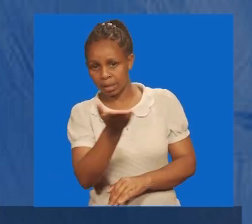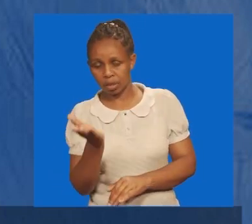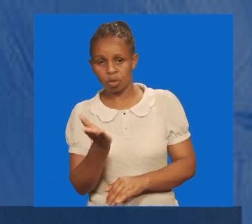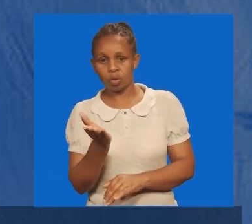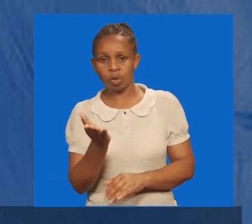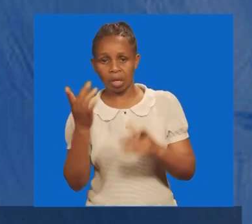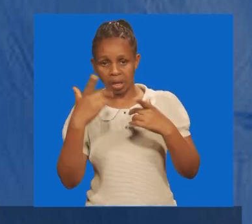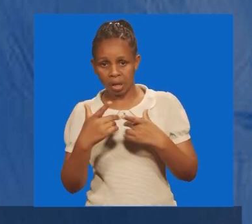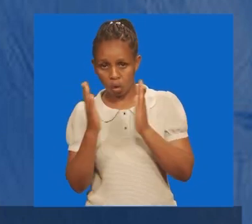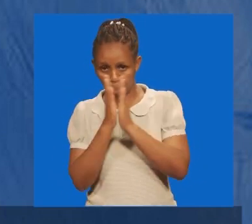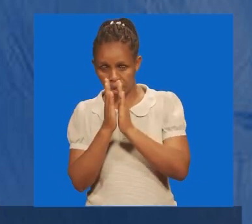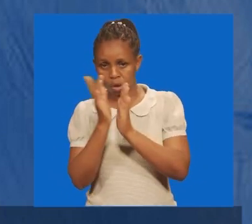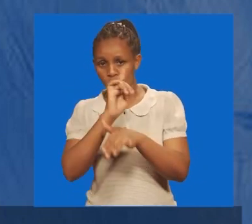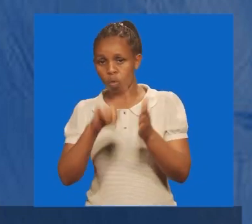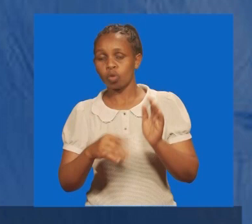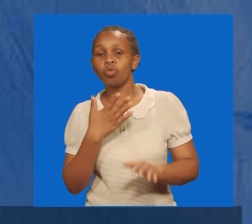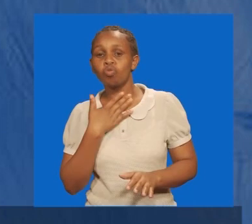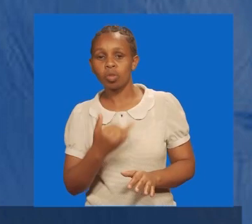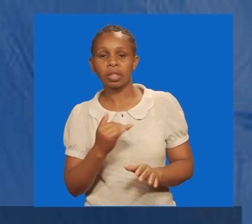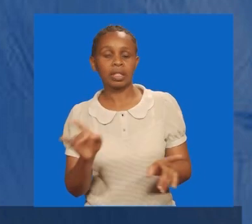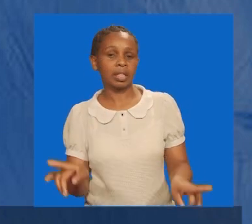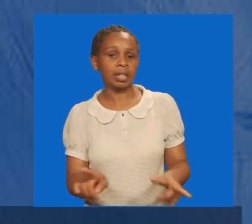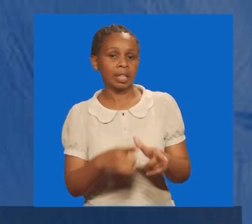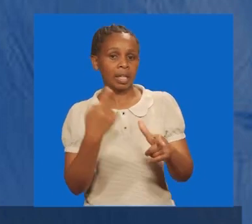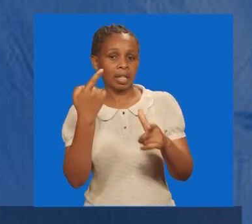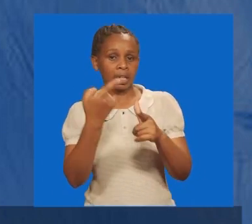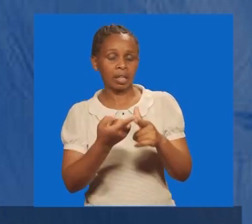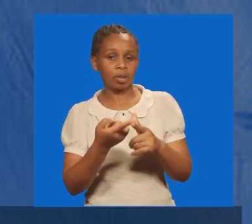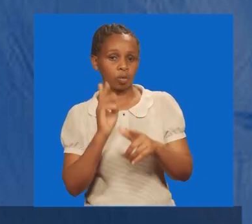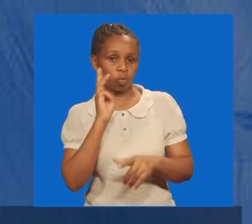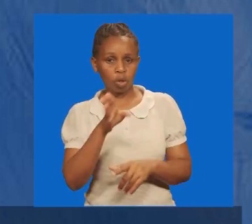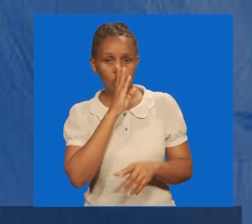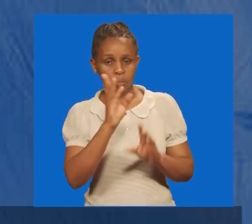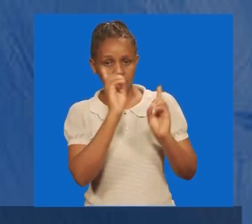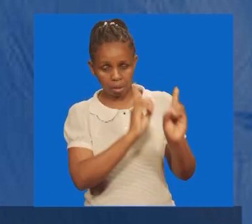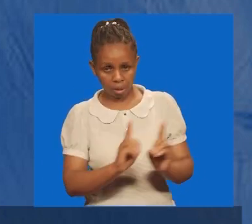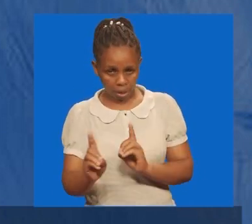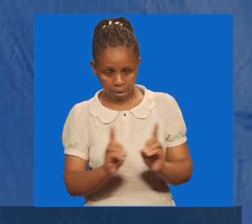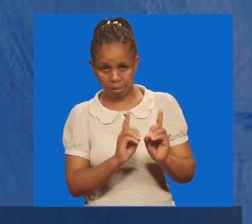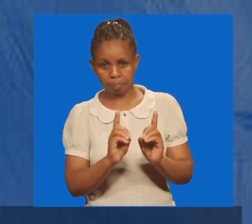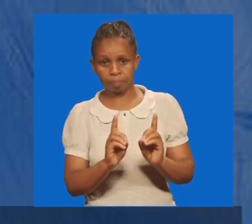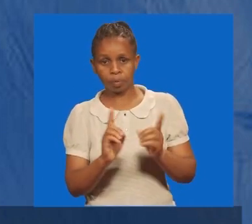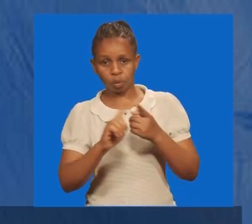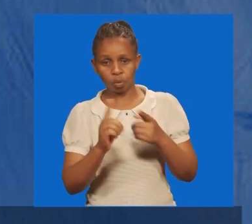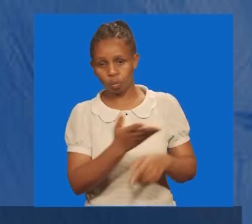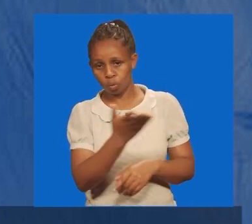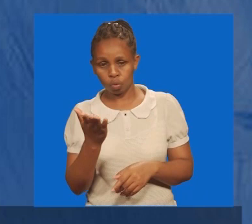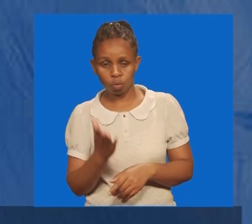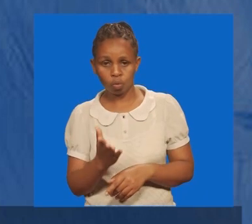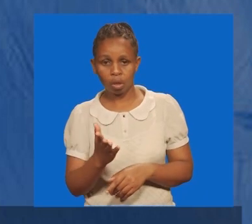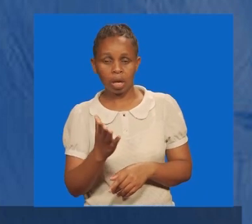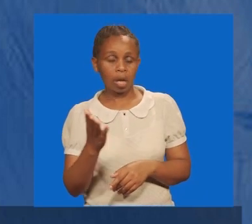O mbeni mtakalo, lote nanyi, mtatendewa. Na tumesema ya kwamba,